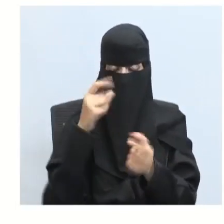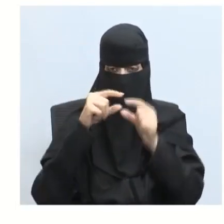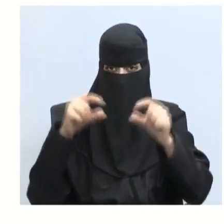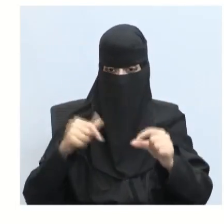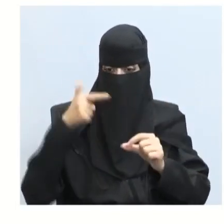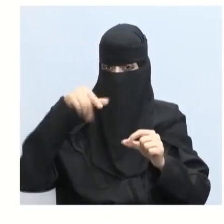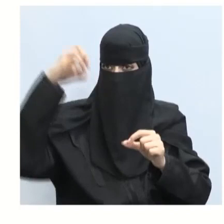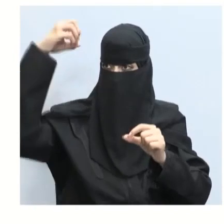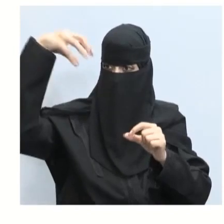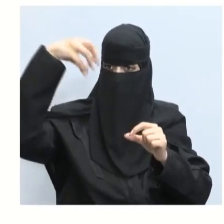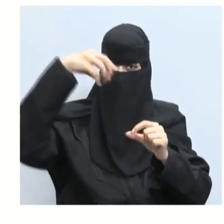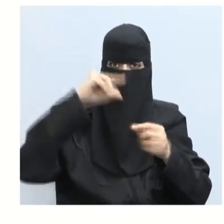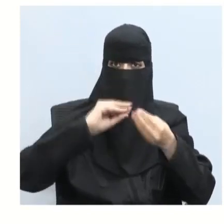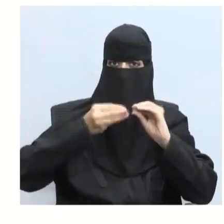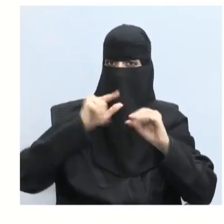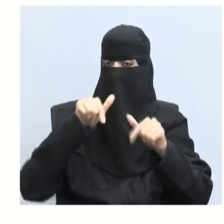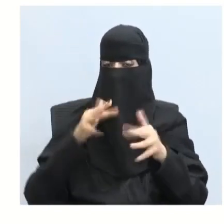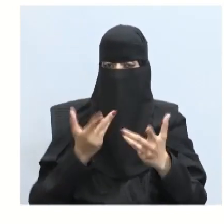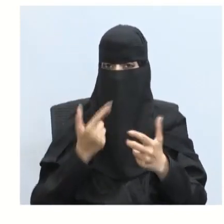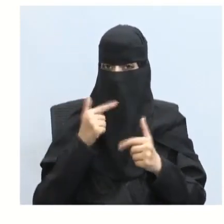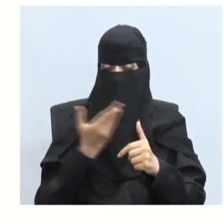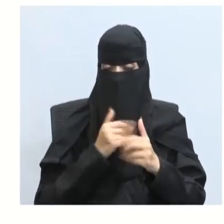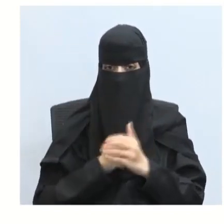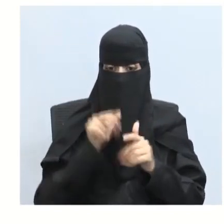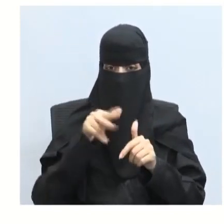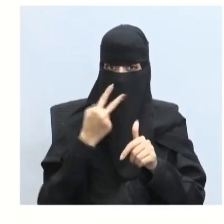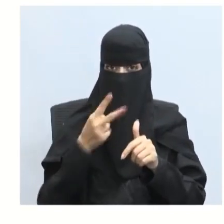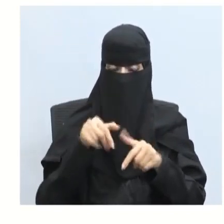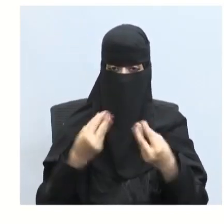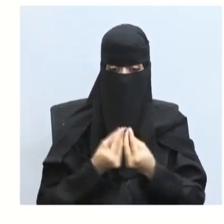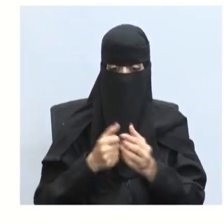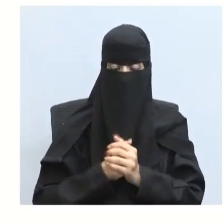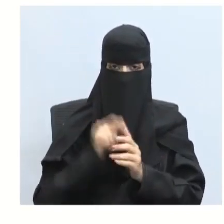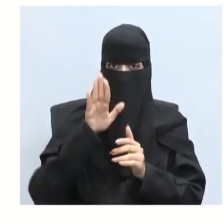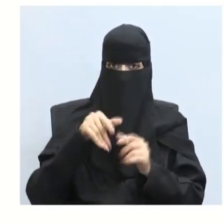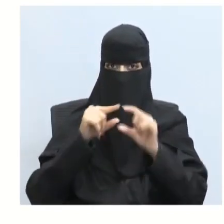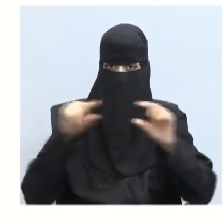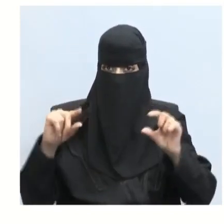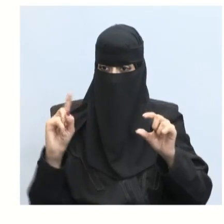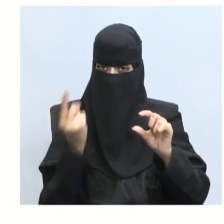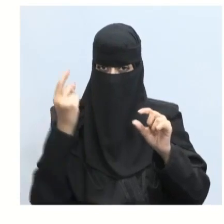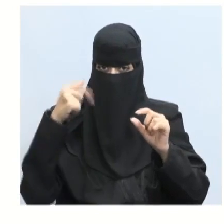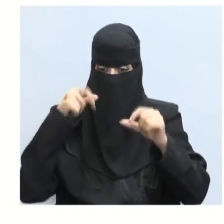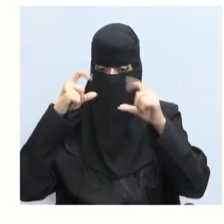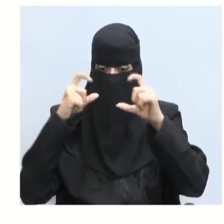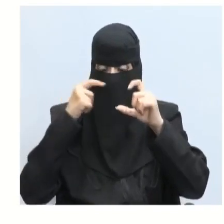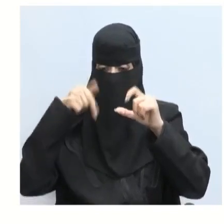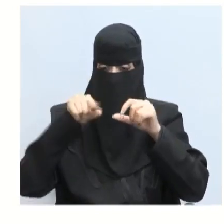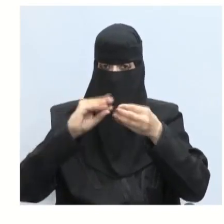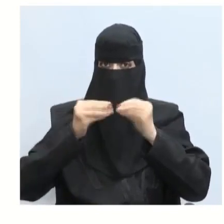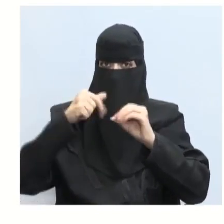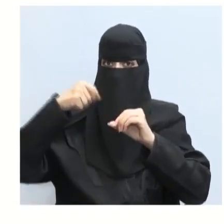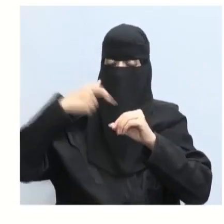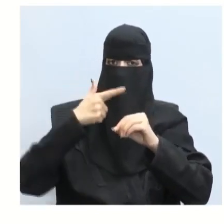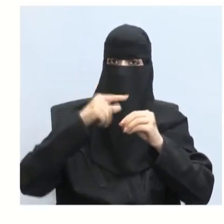تأثير ذلك على لون النرد لاحظ الآن هنا نعم أحسنت تعرضت إلى ضوء